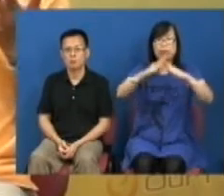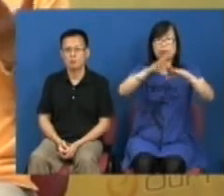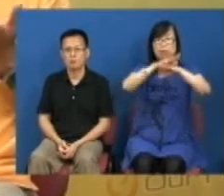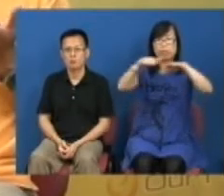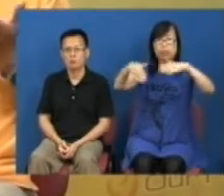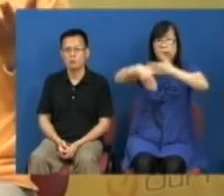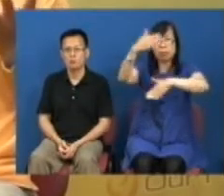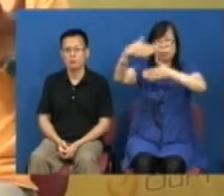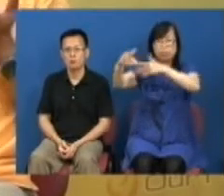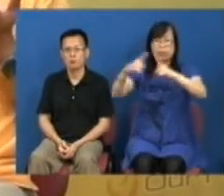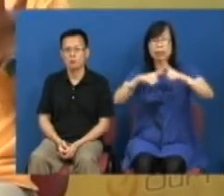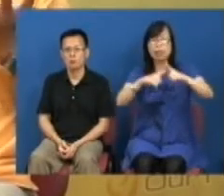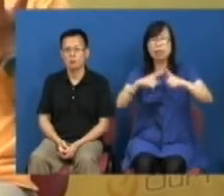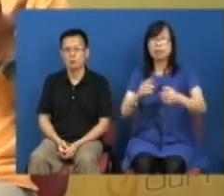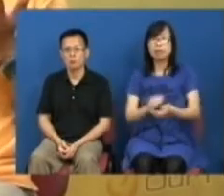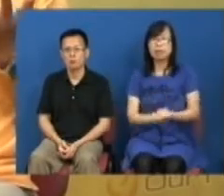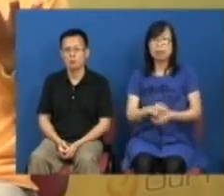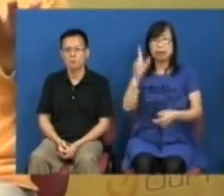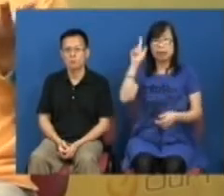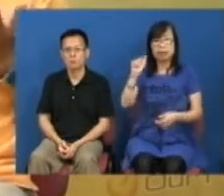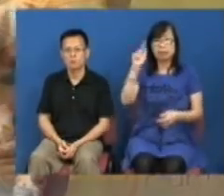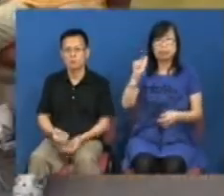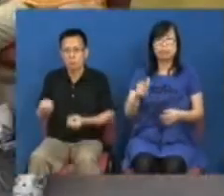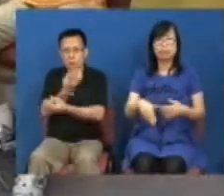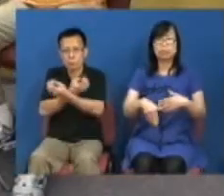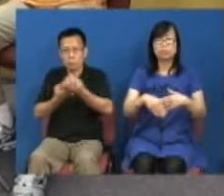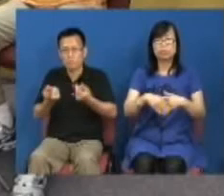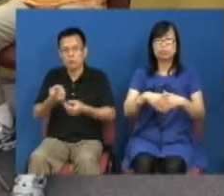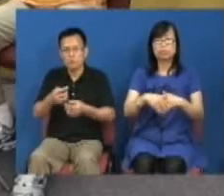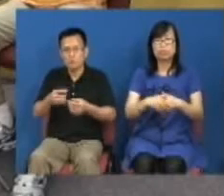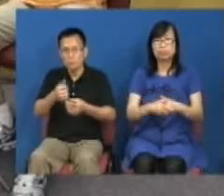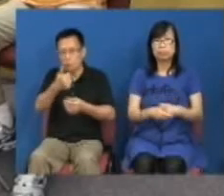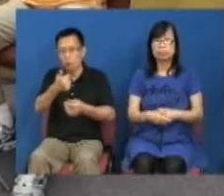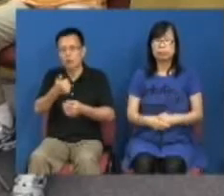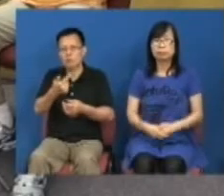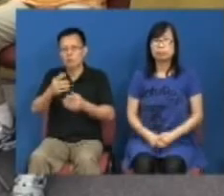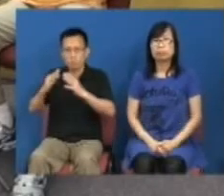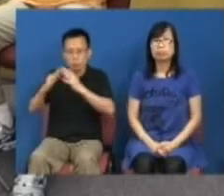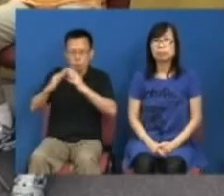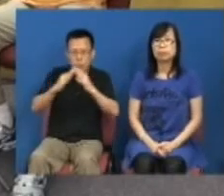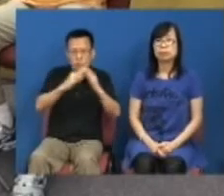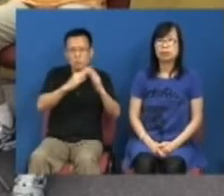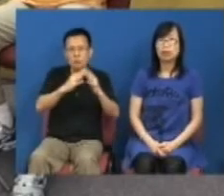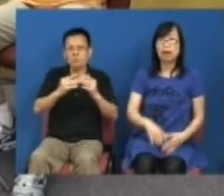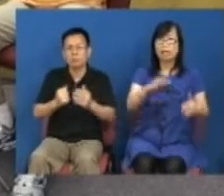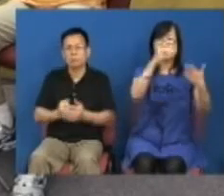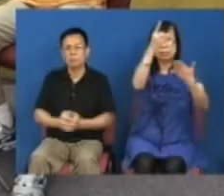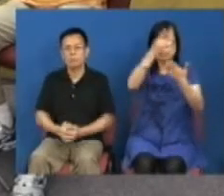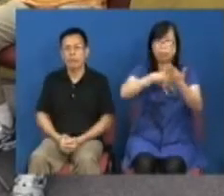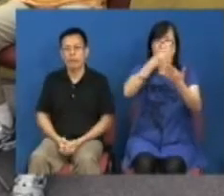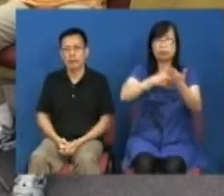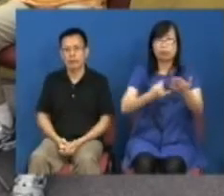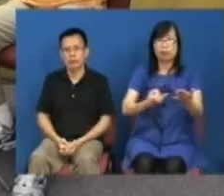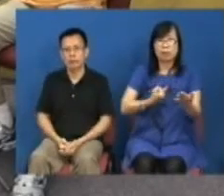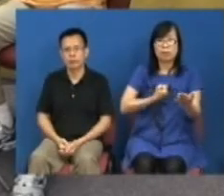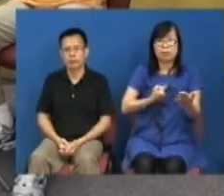居民以及在一些旧区蔡田村多好蔡元村蔡元村搬入去第一个过程里面他们牺牲